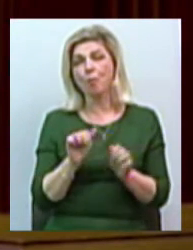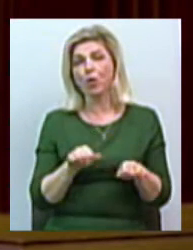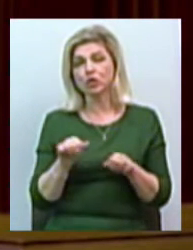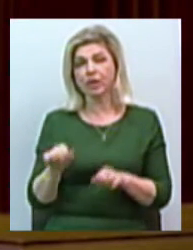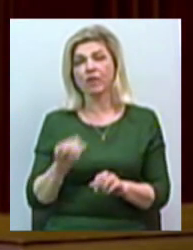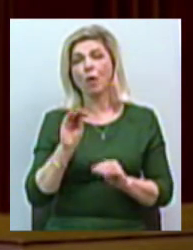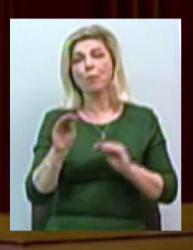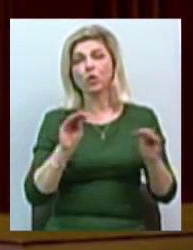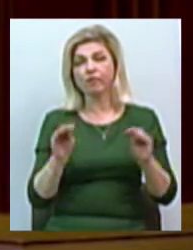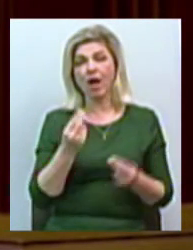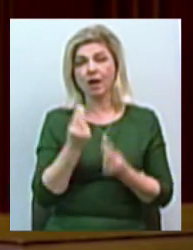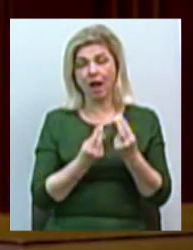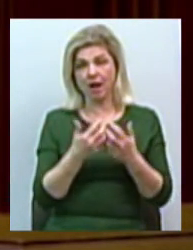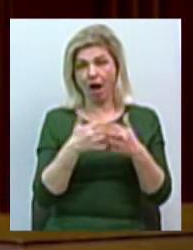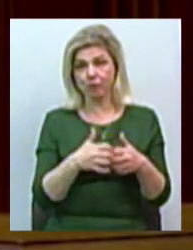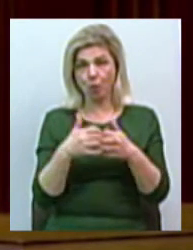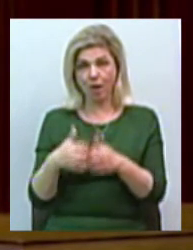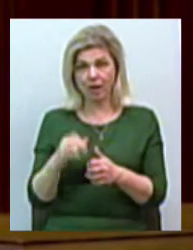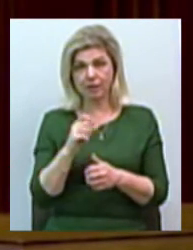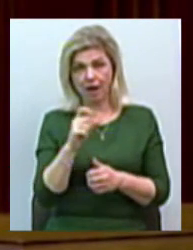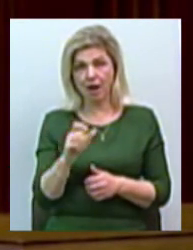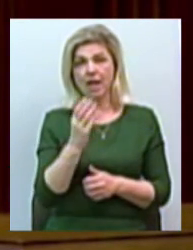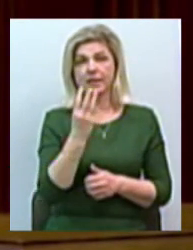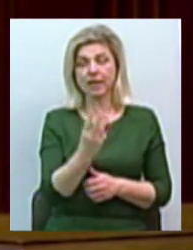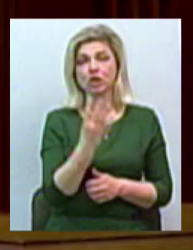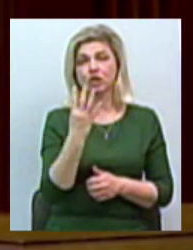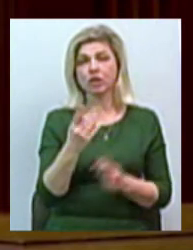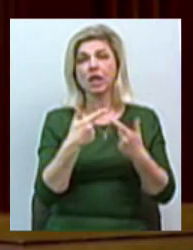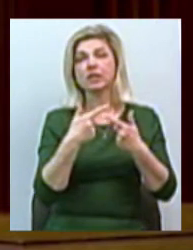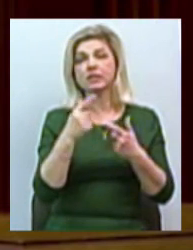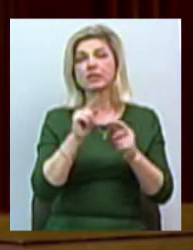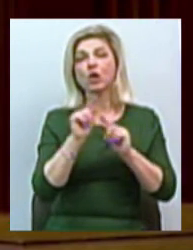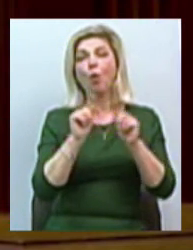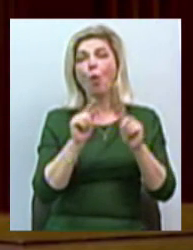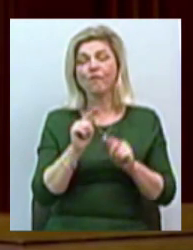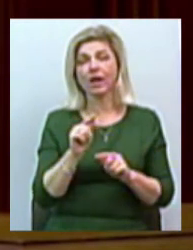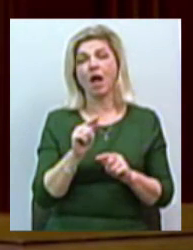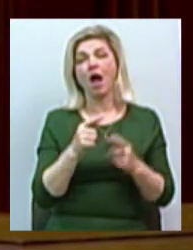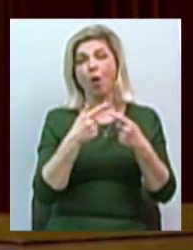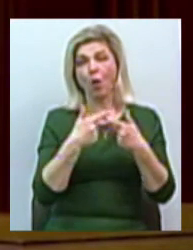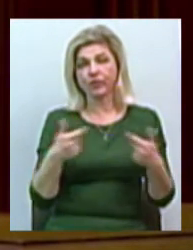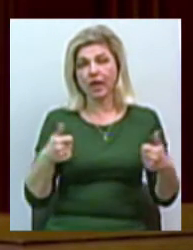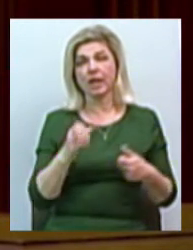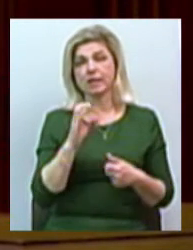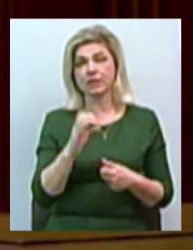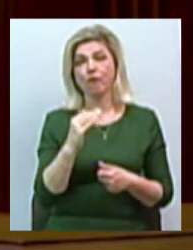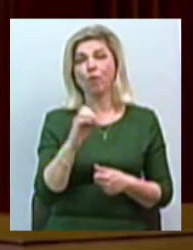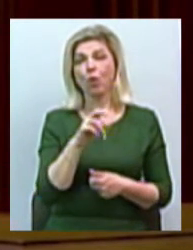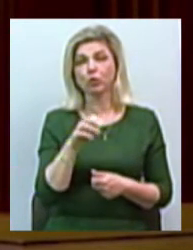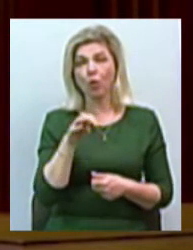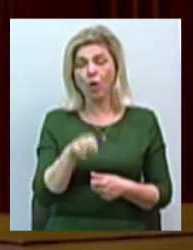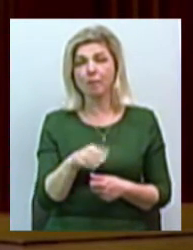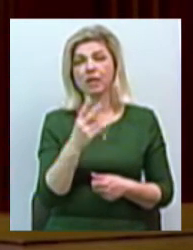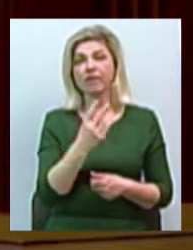розміщення гральних автоматах у трьох-четирьох зіркових готелях з номерним фондом, 25